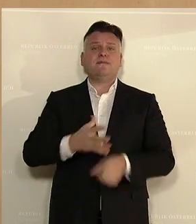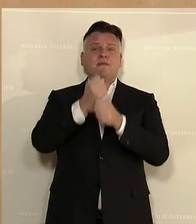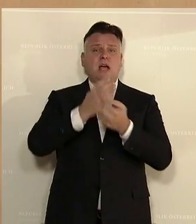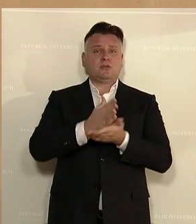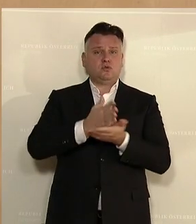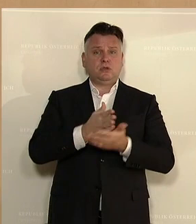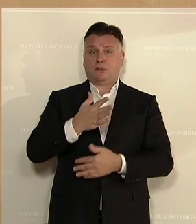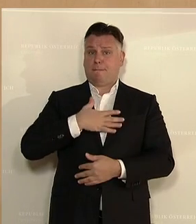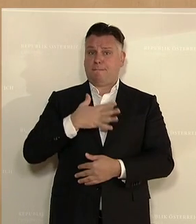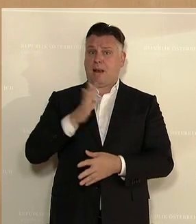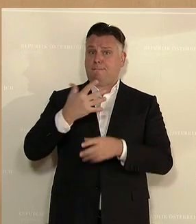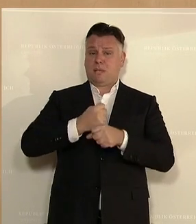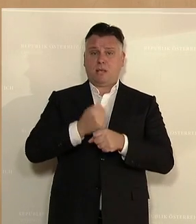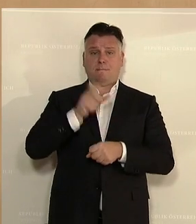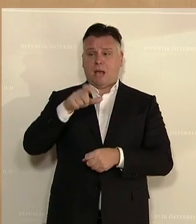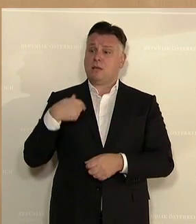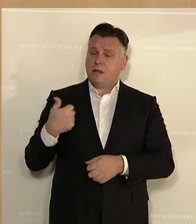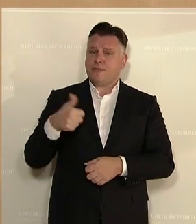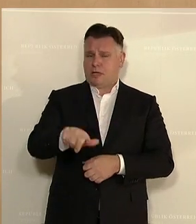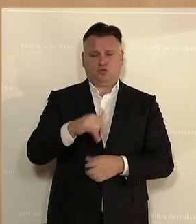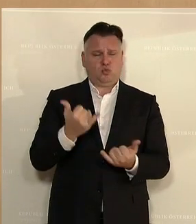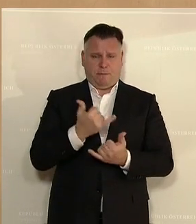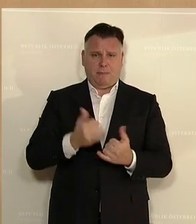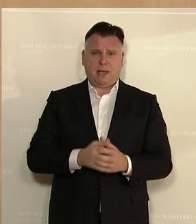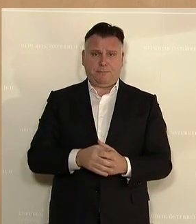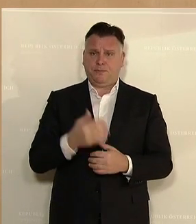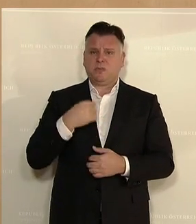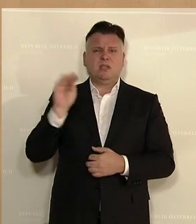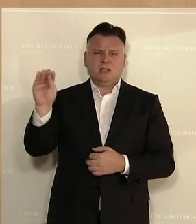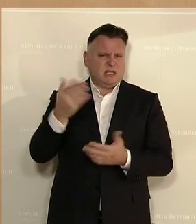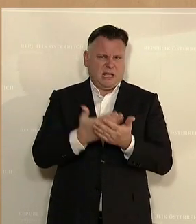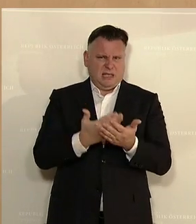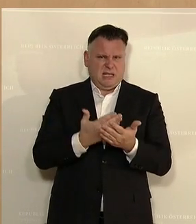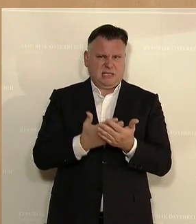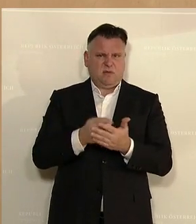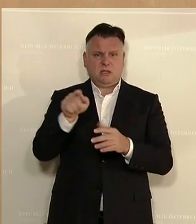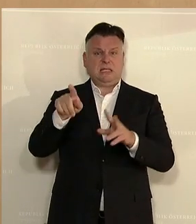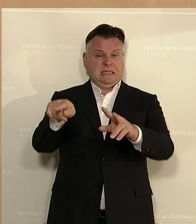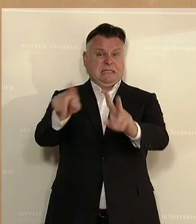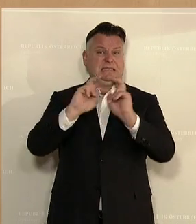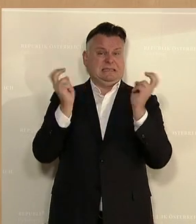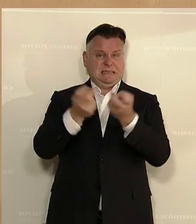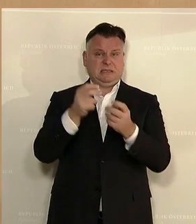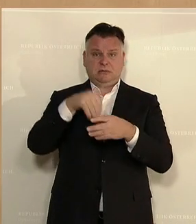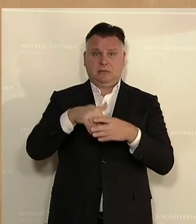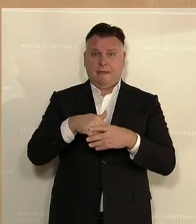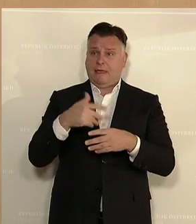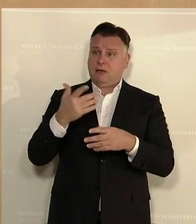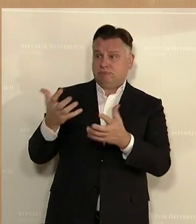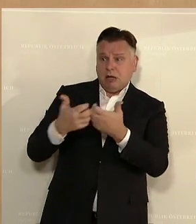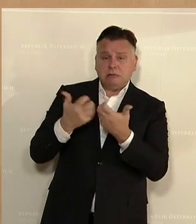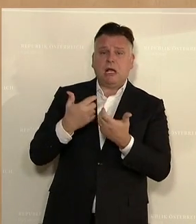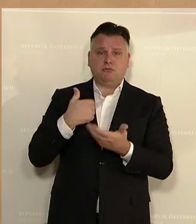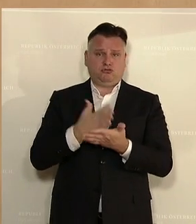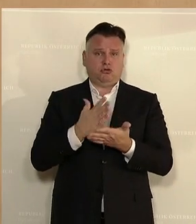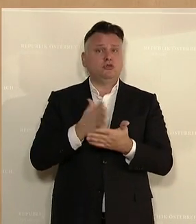Mitarbeiterinnen und Mitarbeiter hier immer wieder hinzugezogen werden. Und ich kann Ihnen nur aus diesen Sitzungen berichten, von denen mir auch berichtet wird,